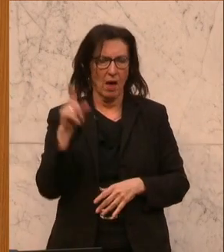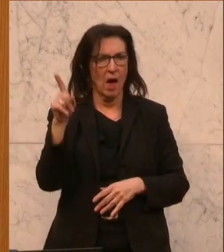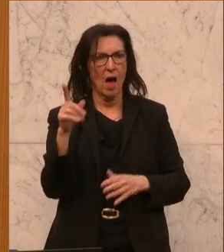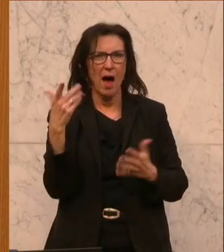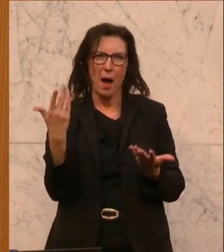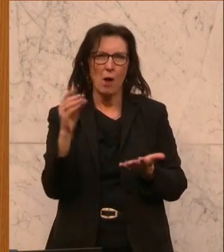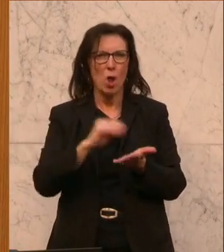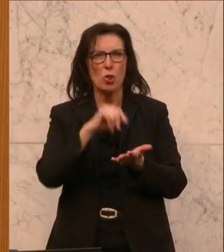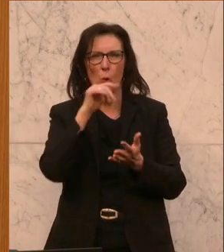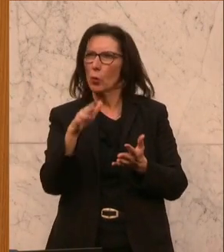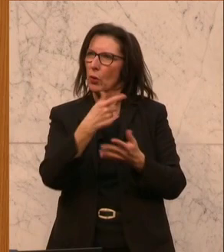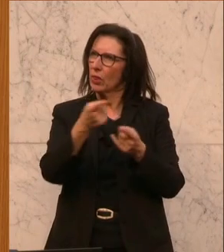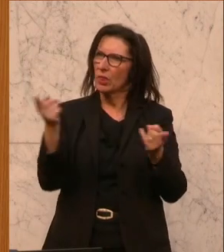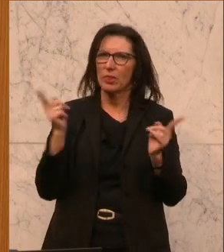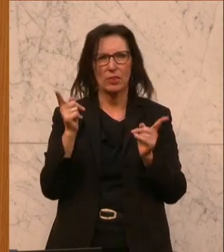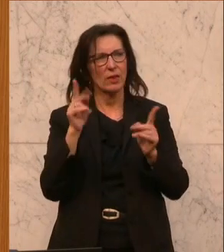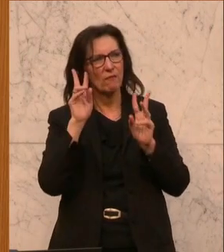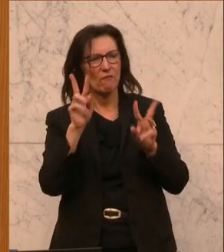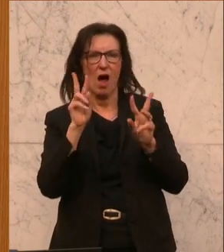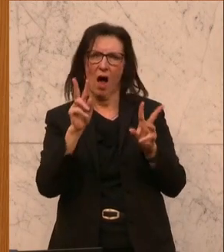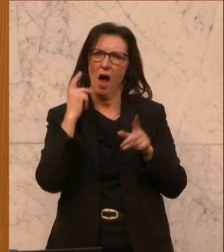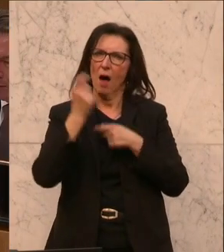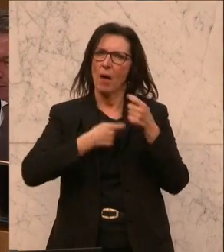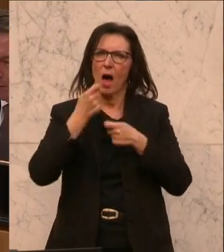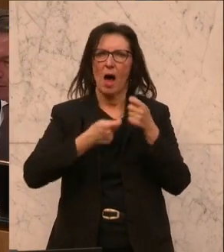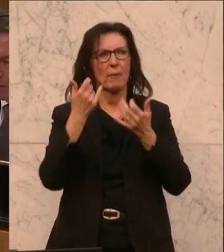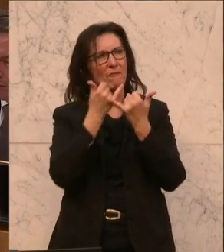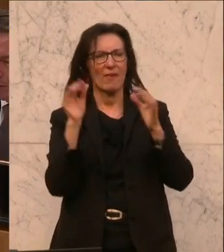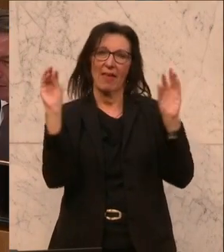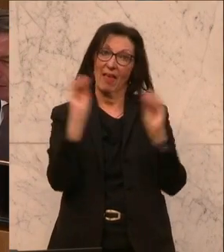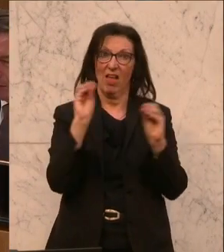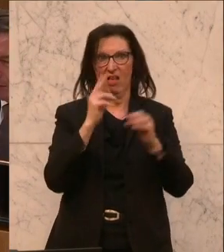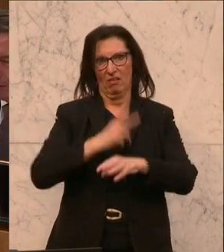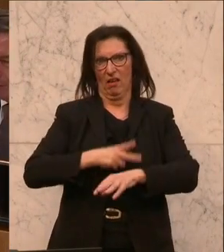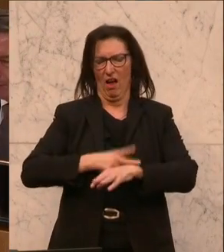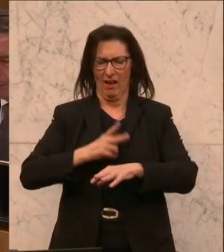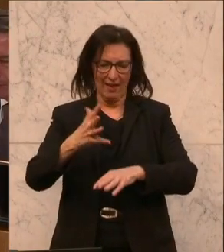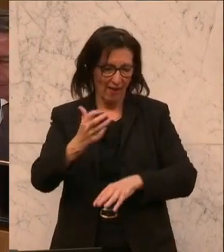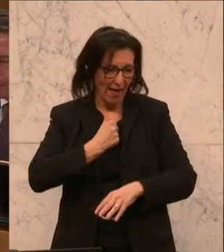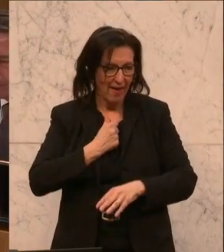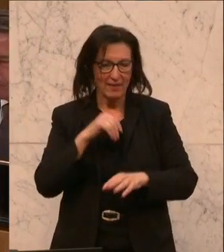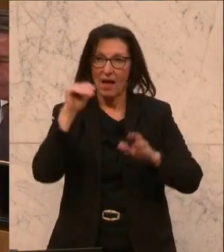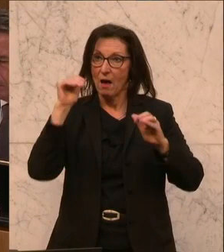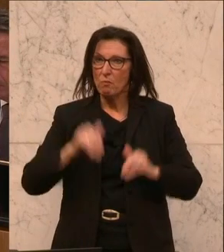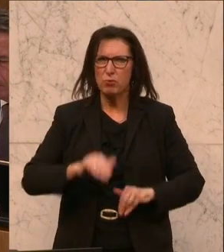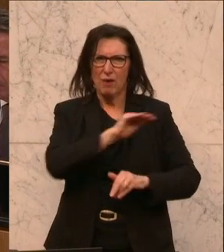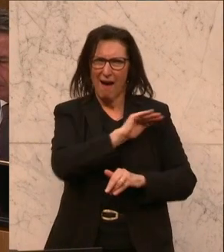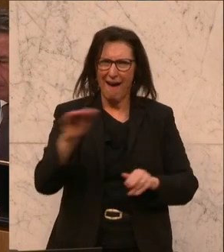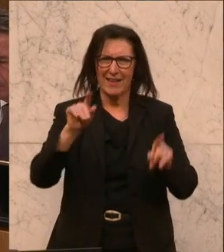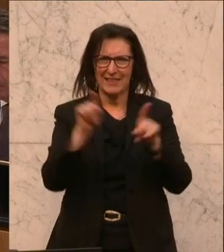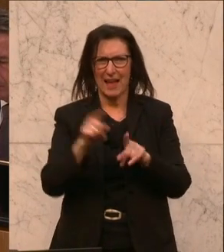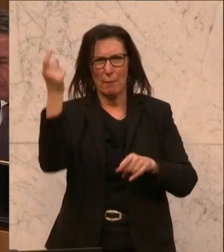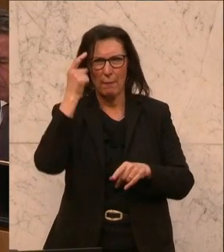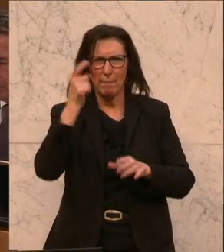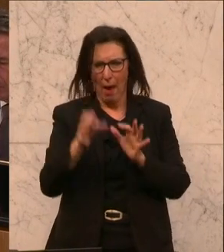betrachtet und werden nicht wie eine solche behandelt. Es muss doch endlich gelten und das muss doch endlich Konsens werden. Ein gebrochener